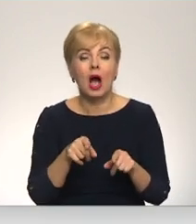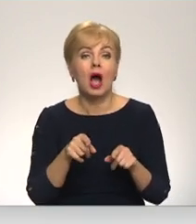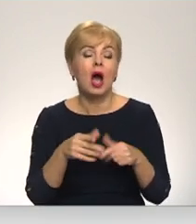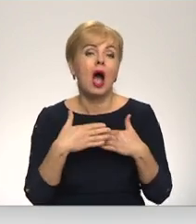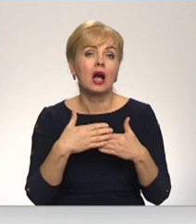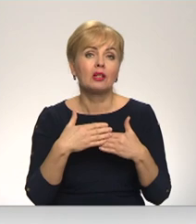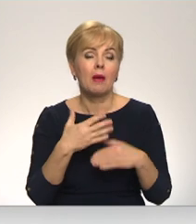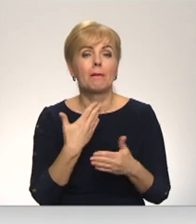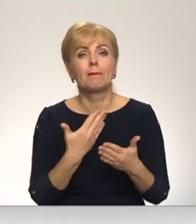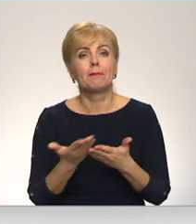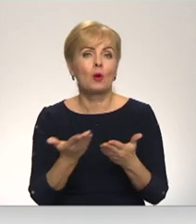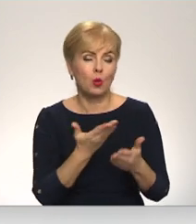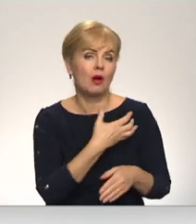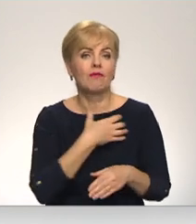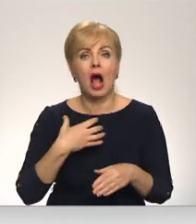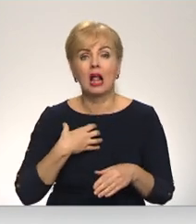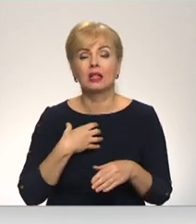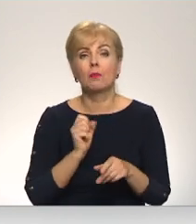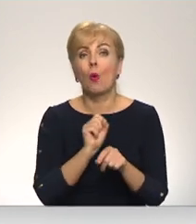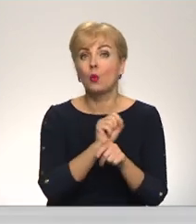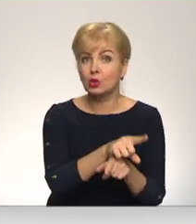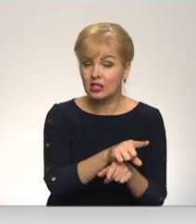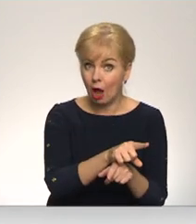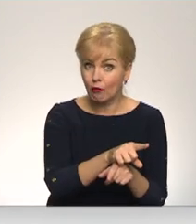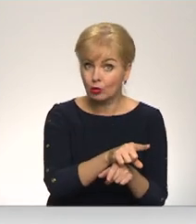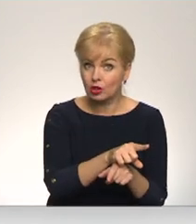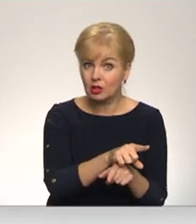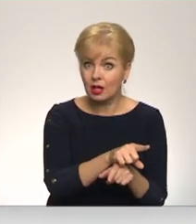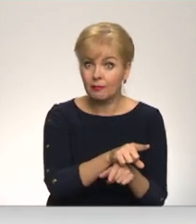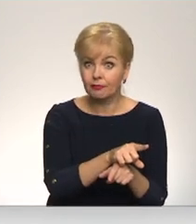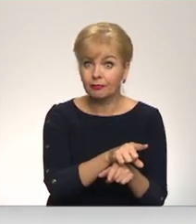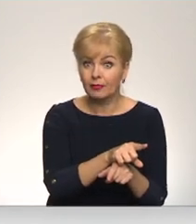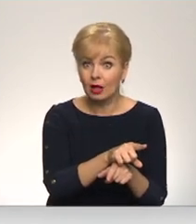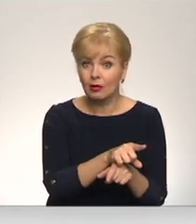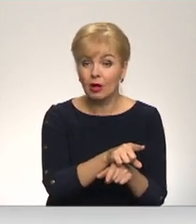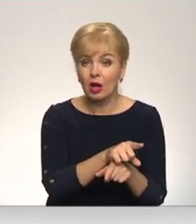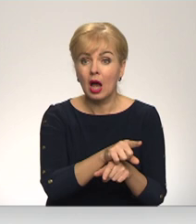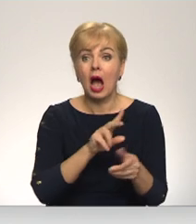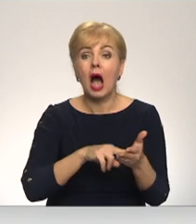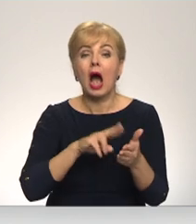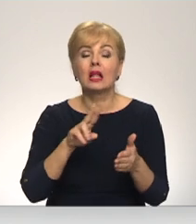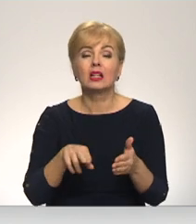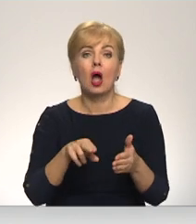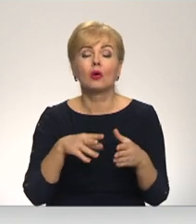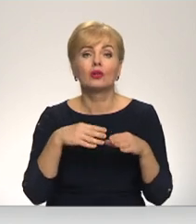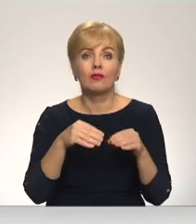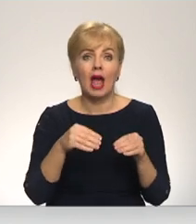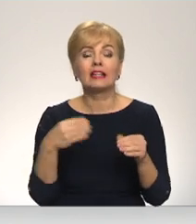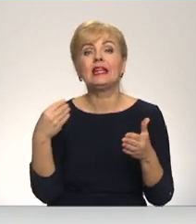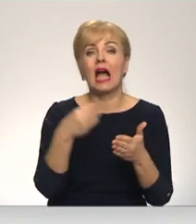kurus valdība bija uzdevusi, valits, es atļaušos lieto saīsinājumu,